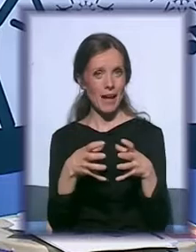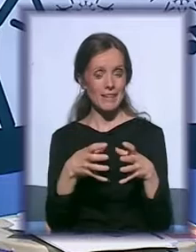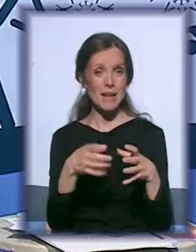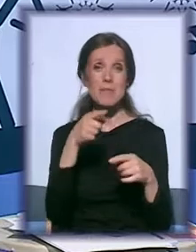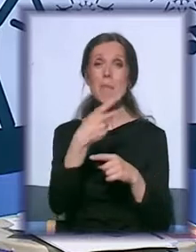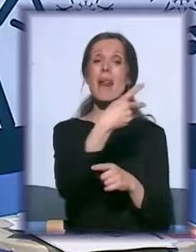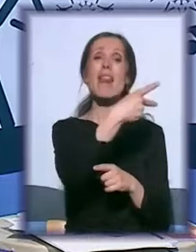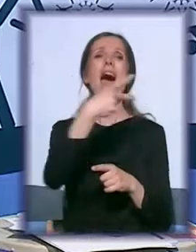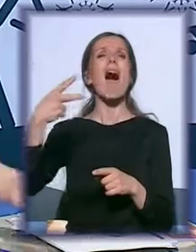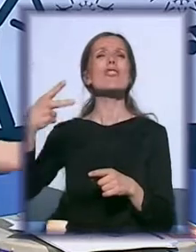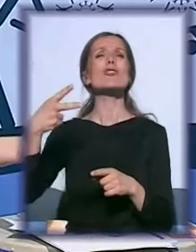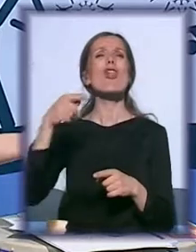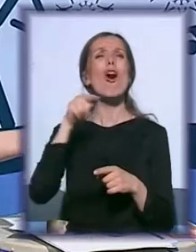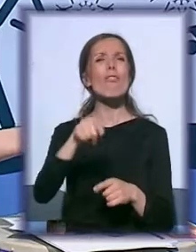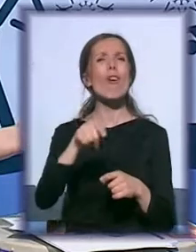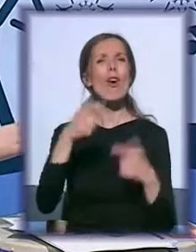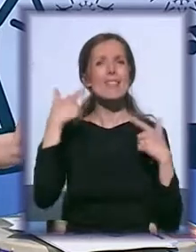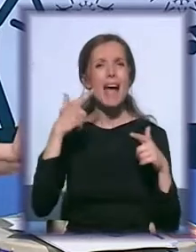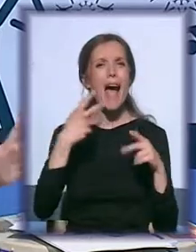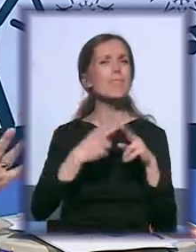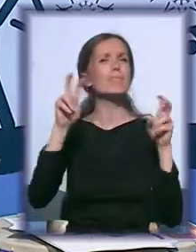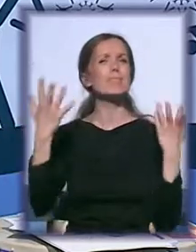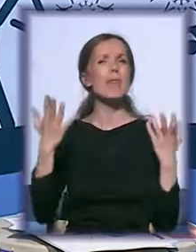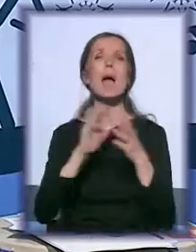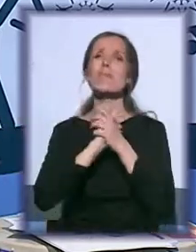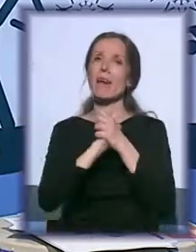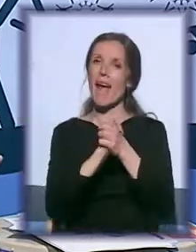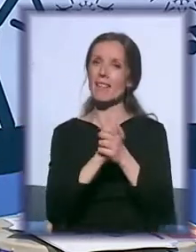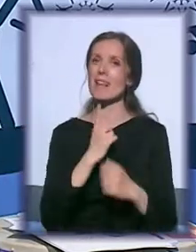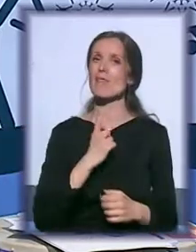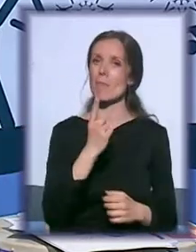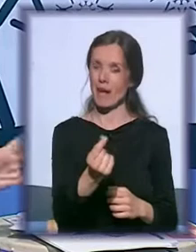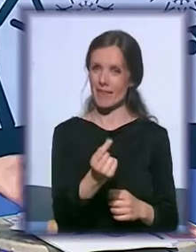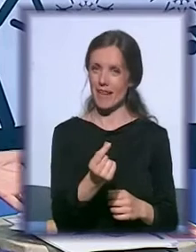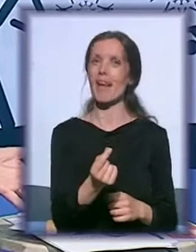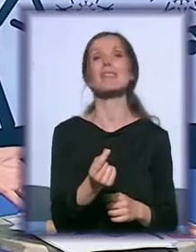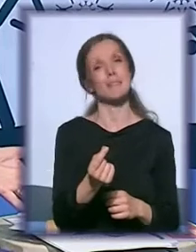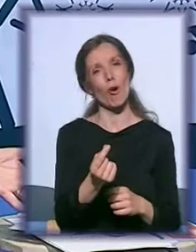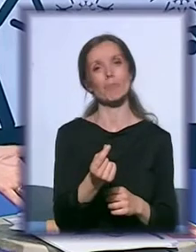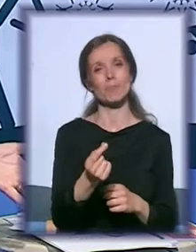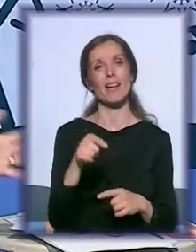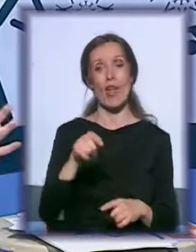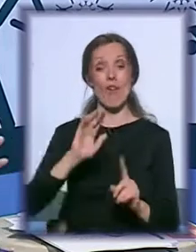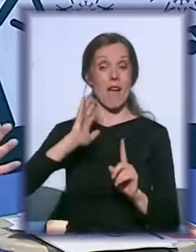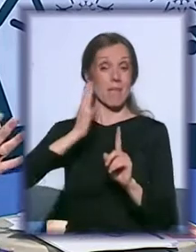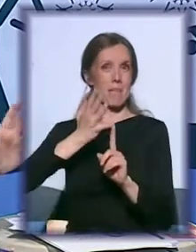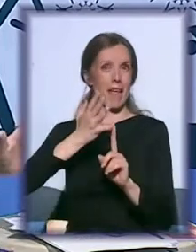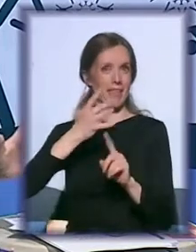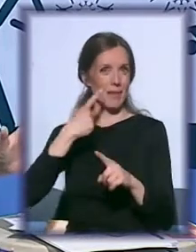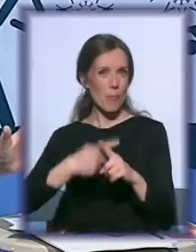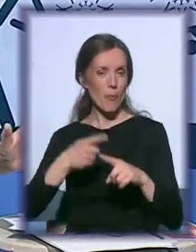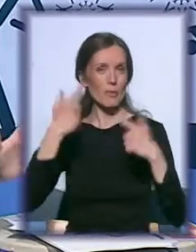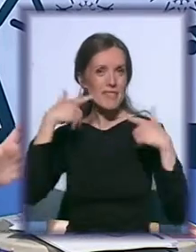naslov celog sajma, prijateljstvo, partnerstvo, je nekako po peti put imalo totalno drugačiji značaj, boju,